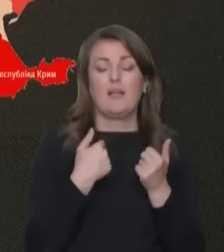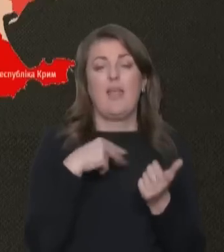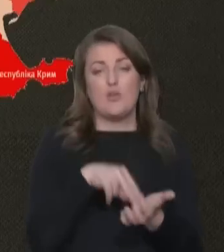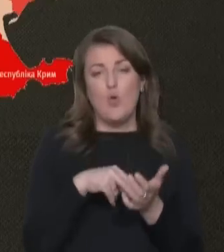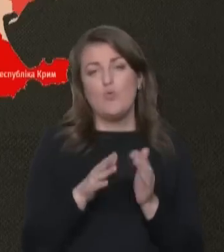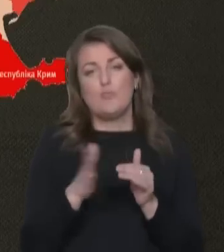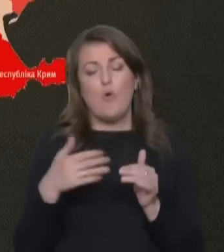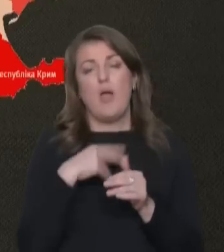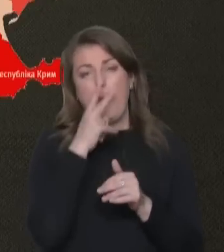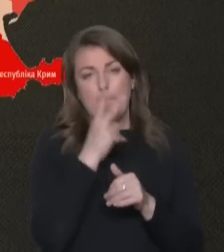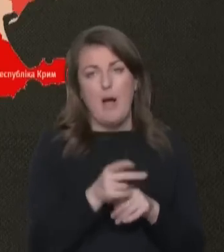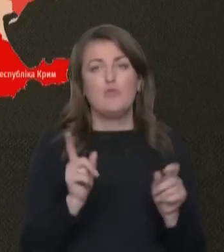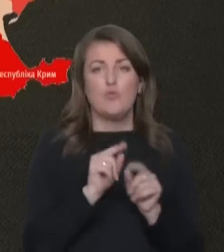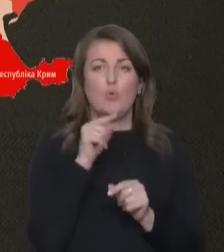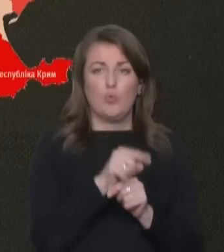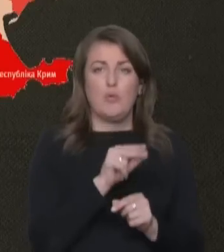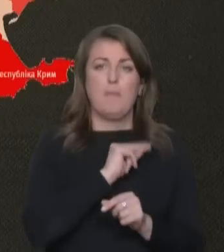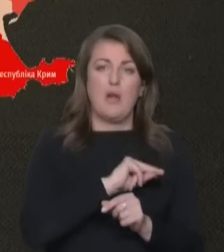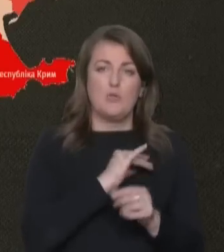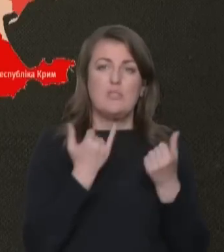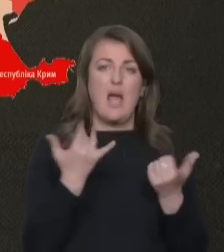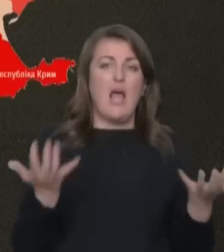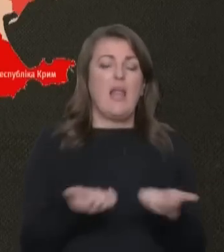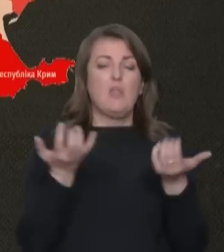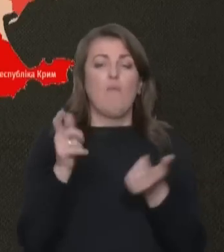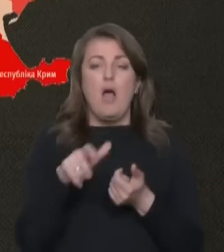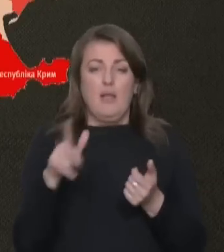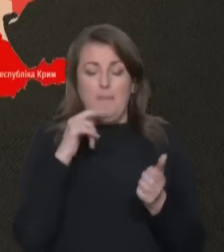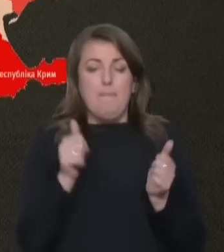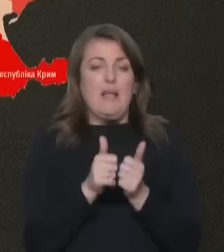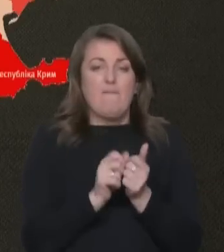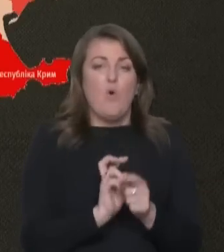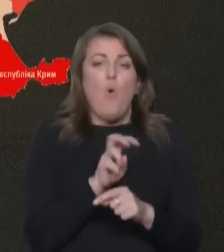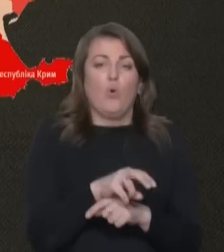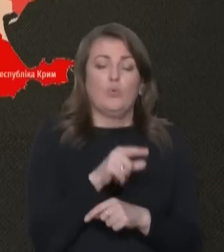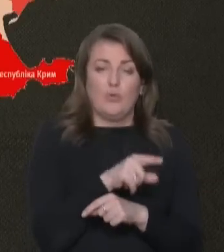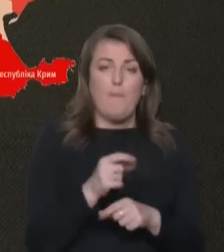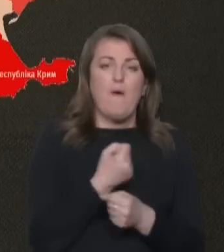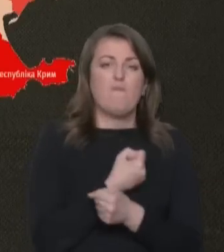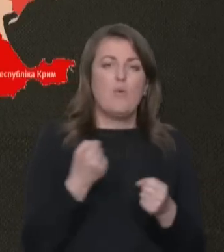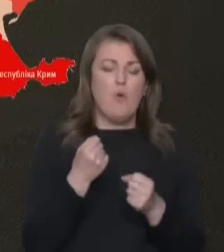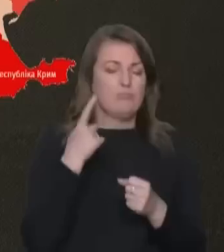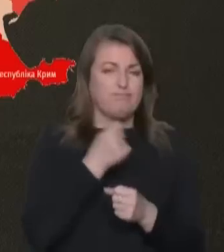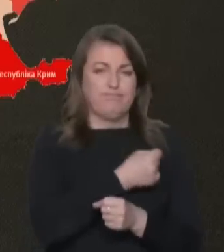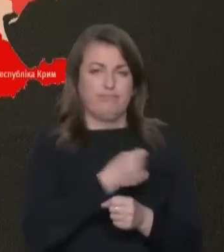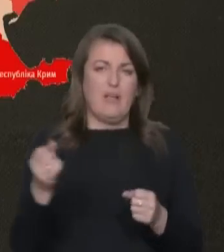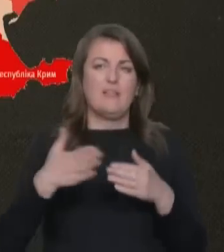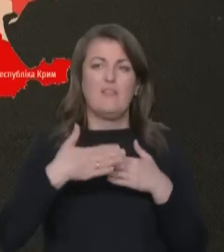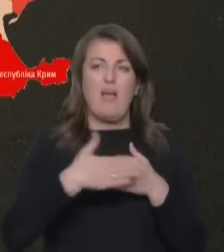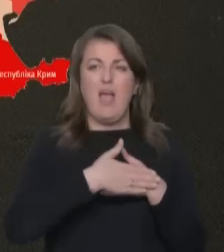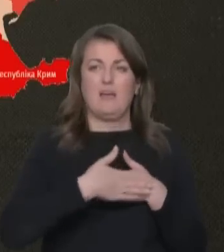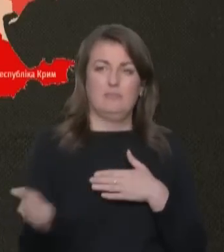я стою збоку. Я бачу, що тут працюють зараз рятувальники. Прямо біля самого входу тут вибуховою хвилою вибило двері.